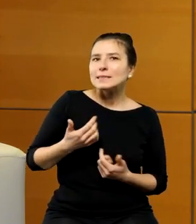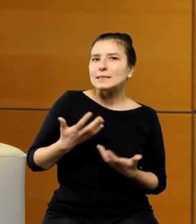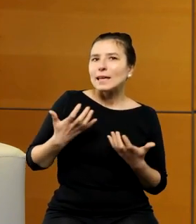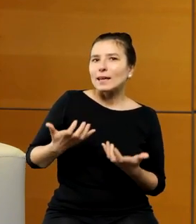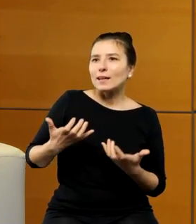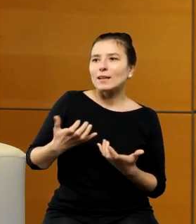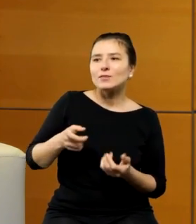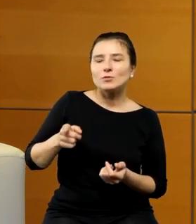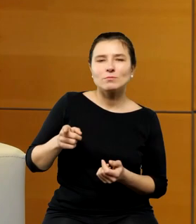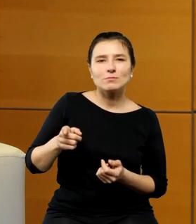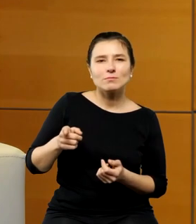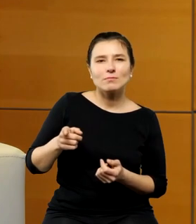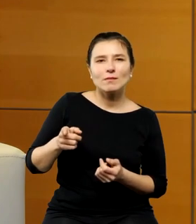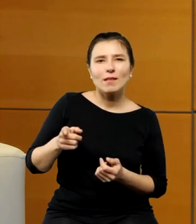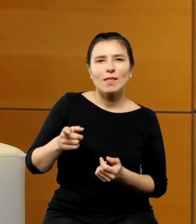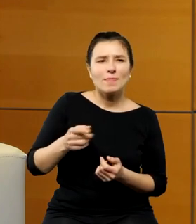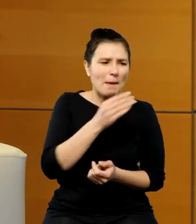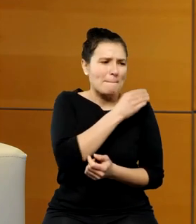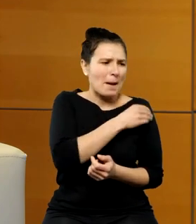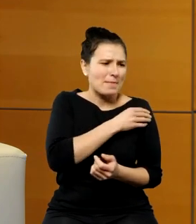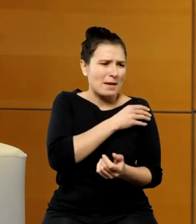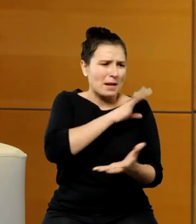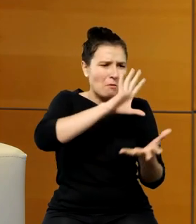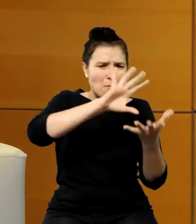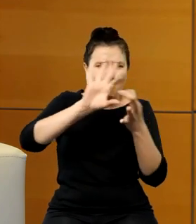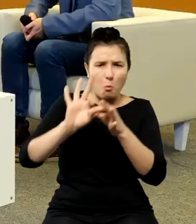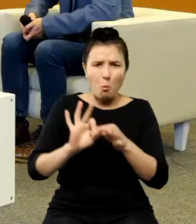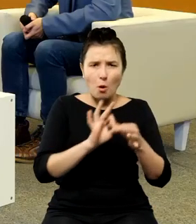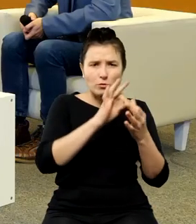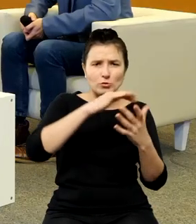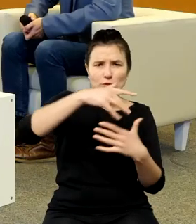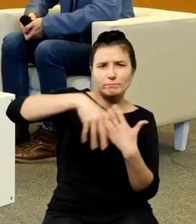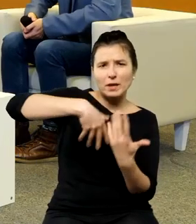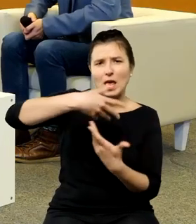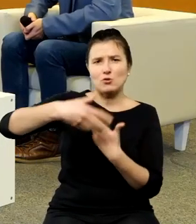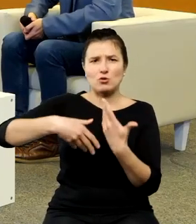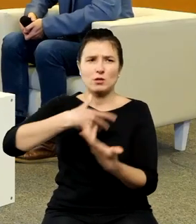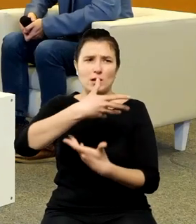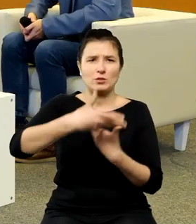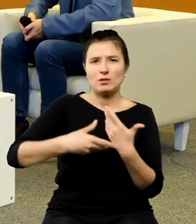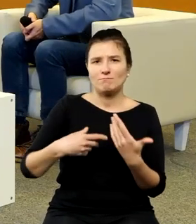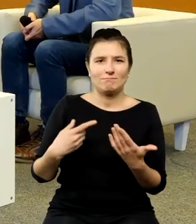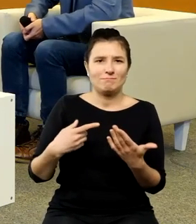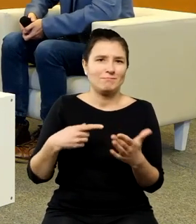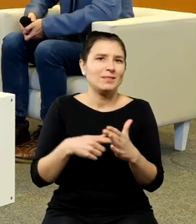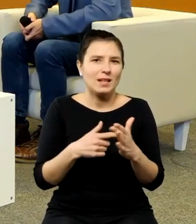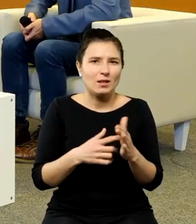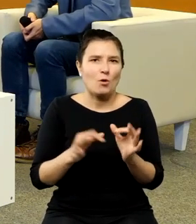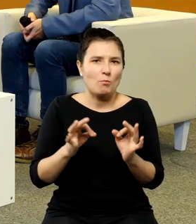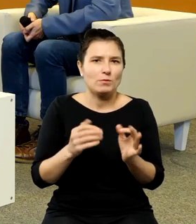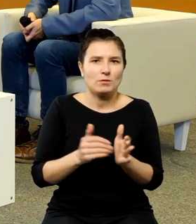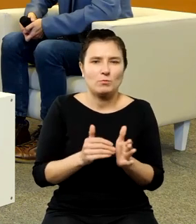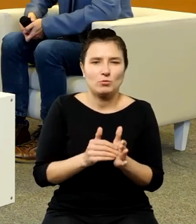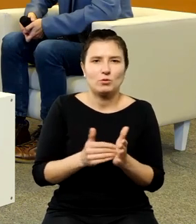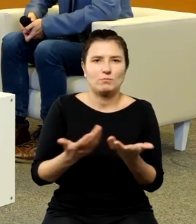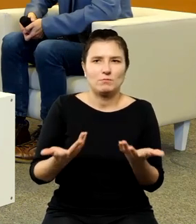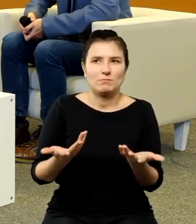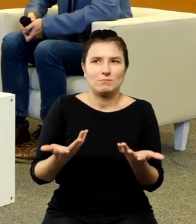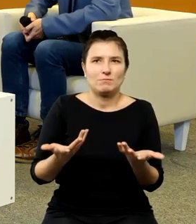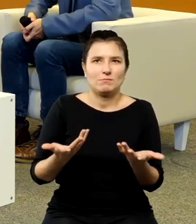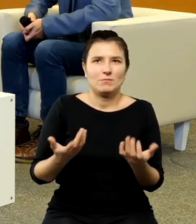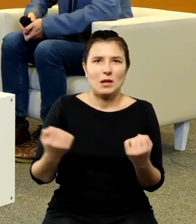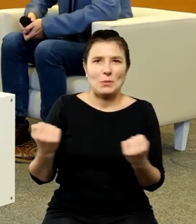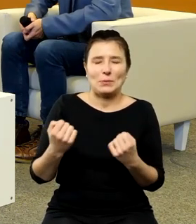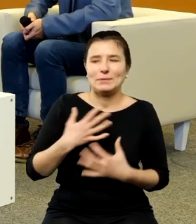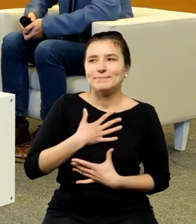źródła miksować na użytek bieżących potrzeb jest ogromna i no nie da się ukryć że ja też